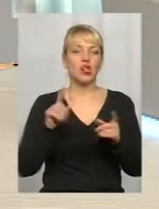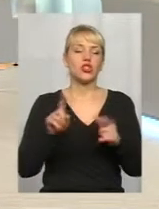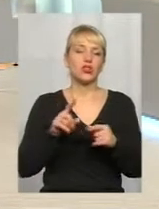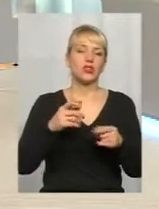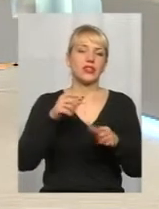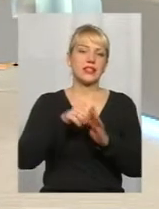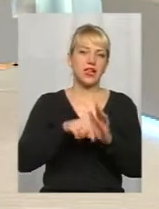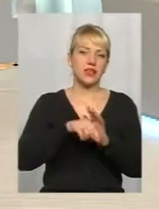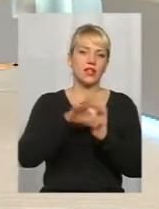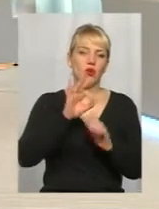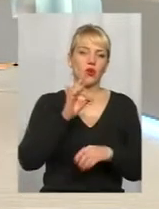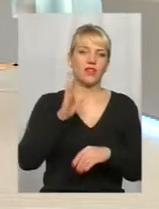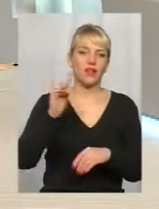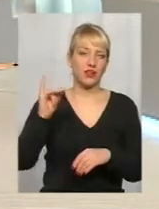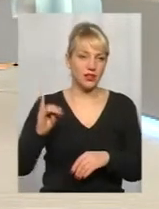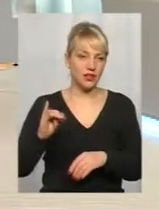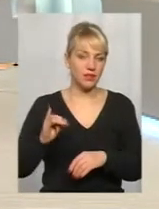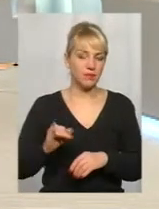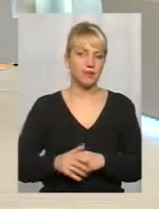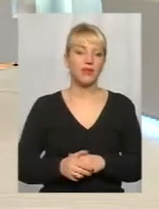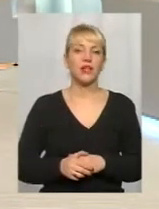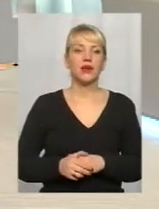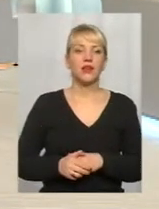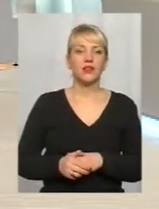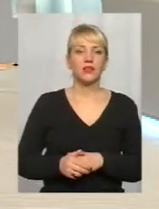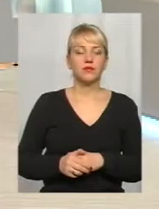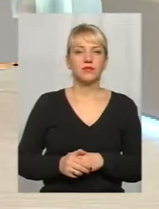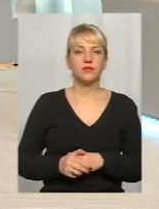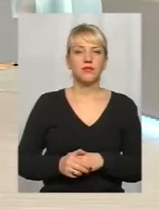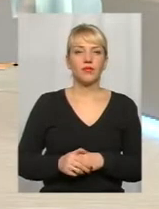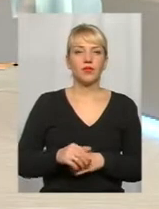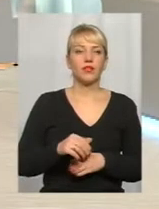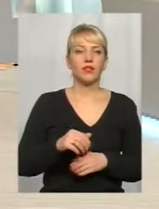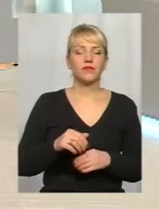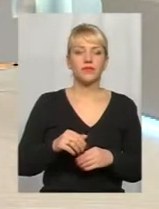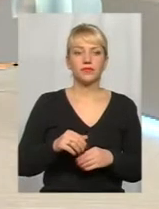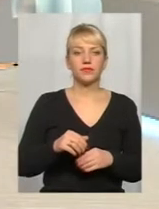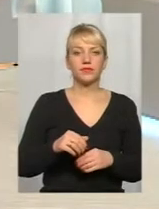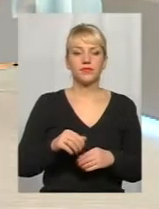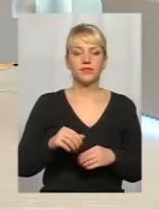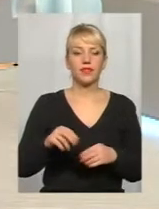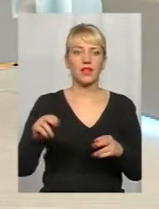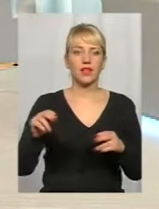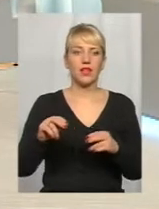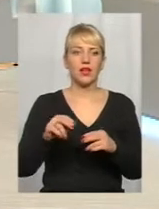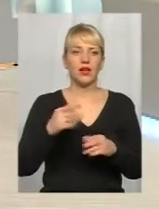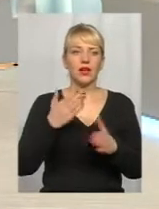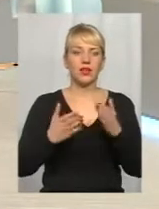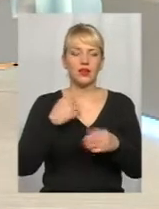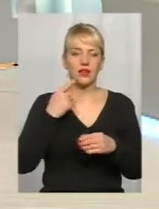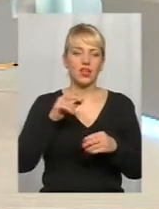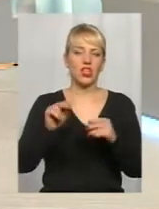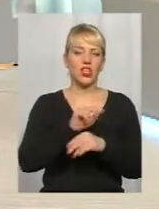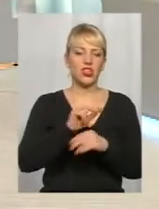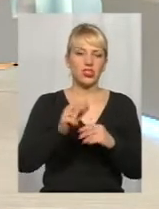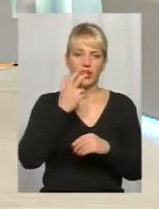то, наверное, я не открою Америки, в тому плані, що поговорки «Лечи насморк, он пройдет за неделю, не лечи